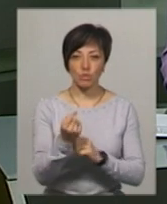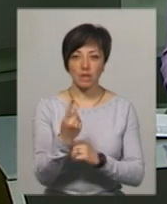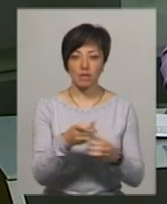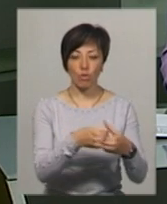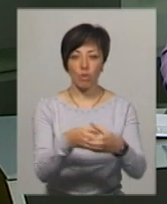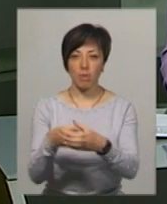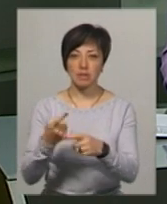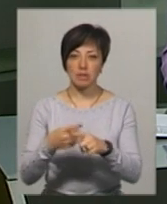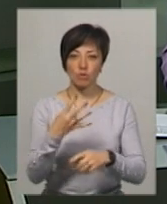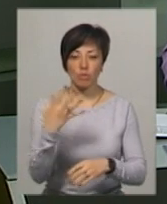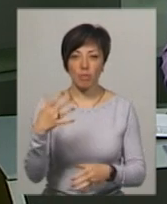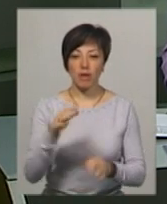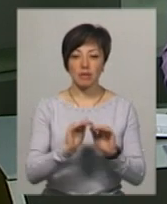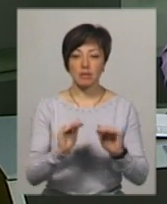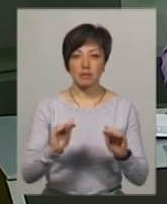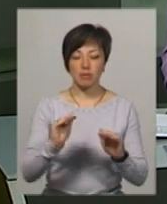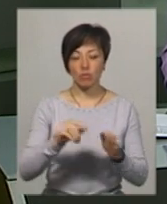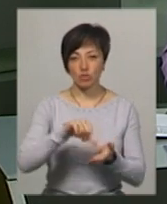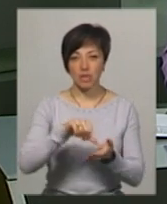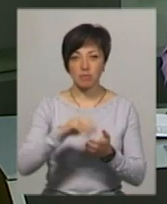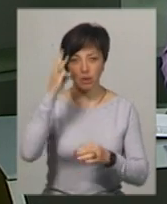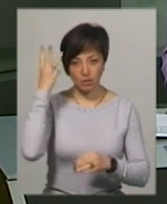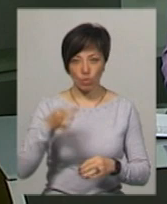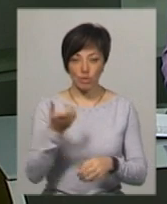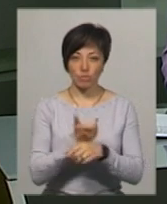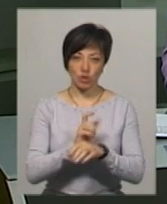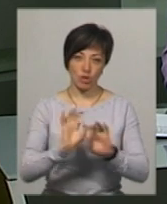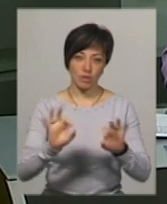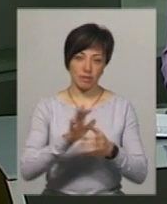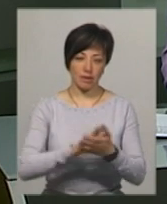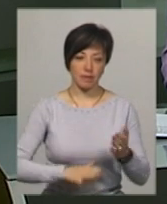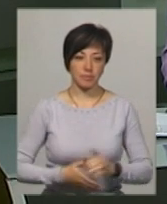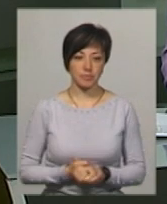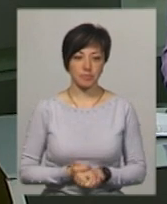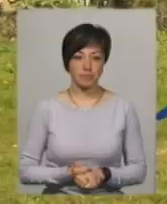команд. Це 45 учасників з Хмельницької області. Більше бачив Андрій Гуменний.